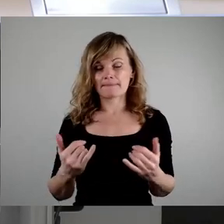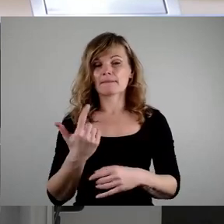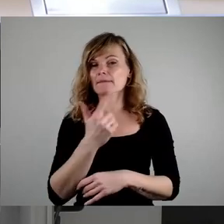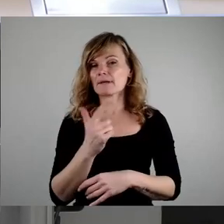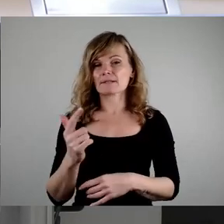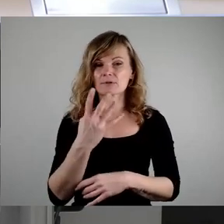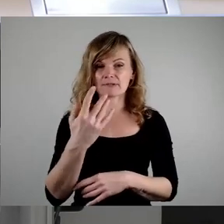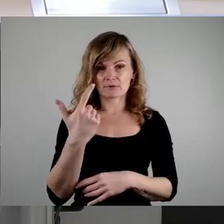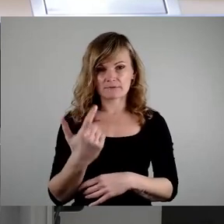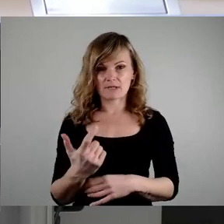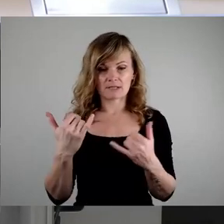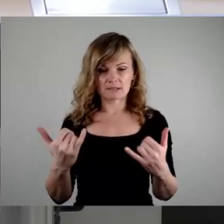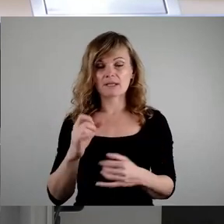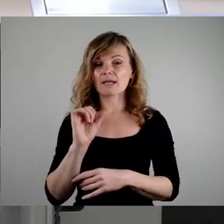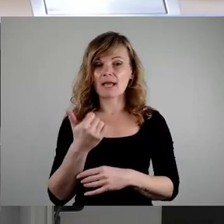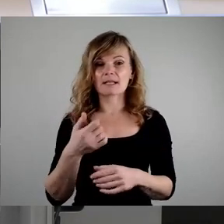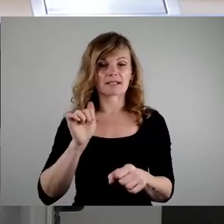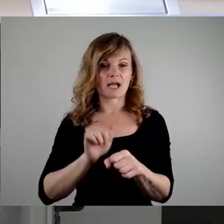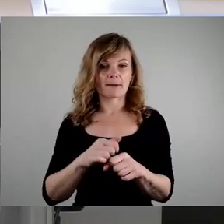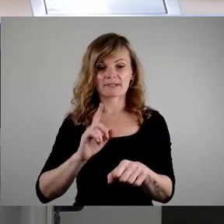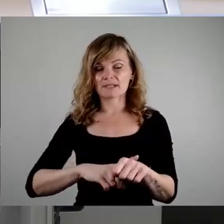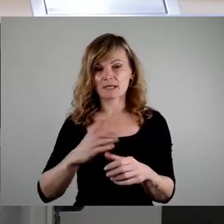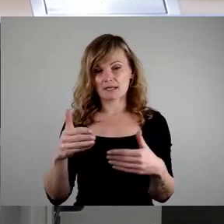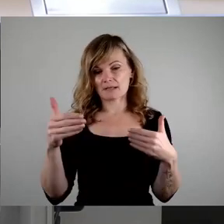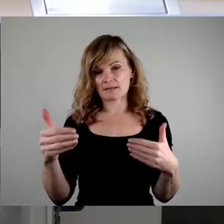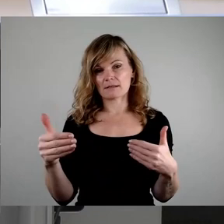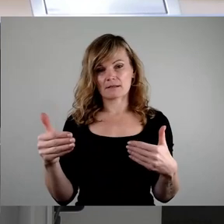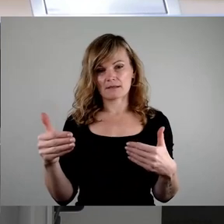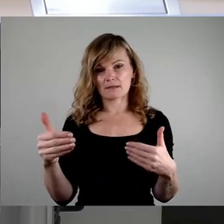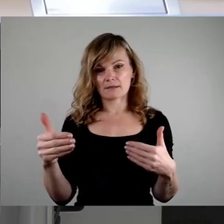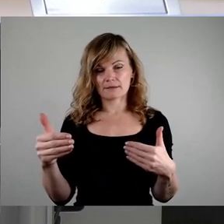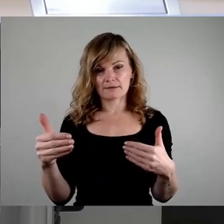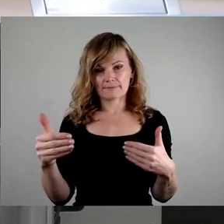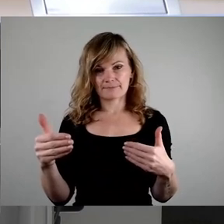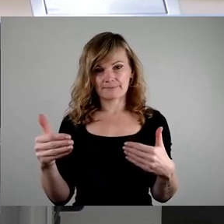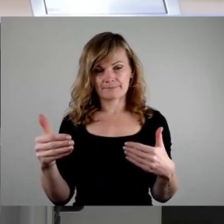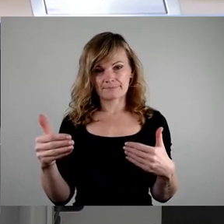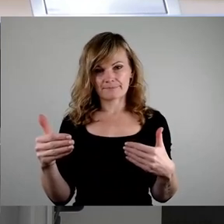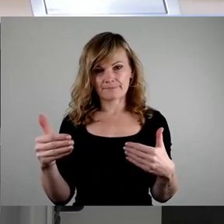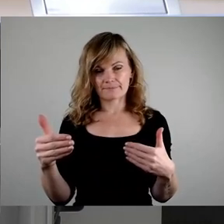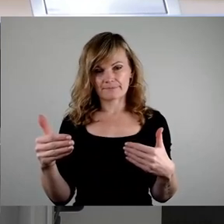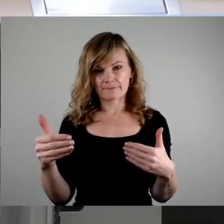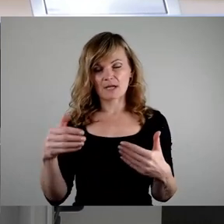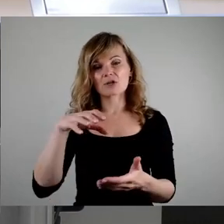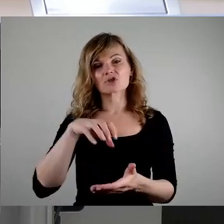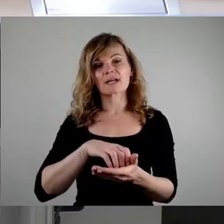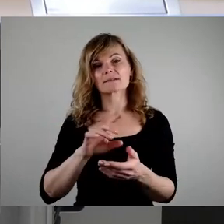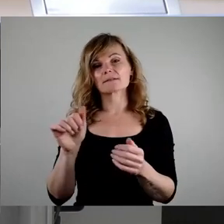in dem die erste Amtszeit direkt gewählter Stadtbezirksbeiräte in dieser Stadt